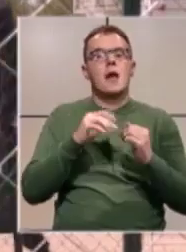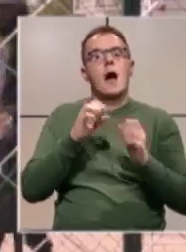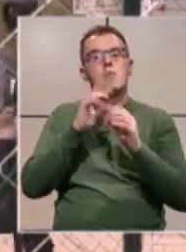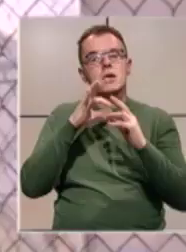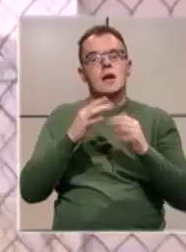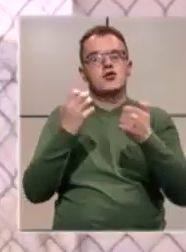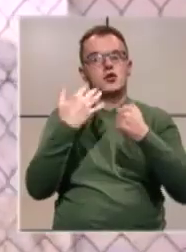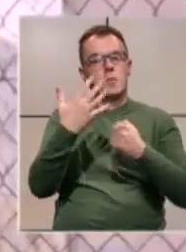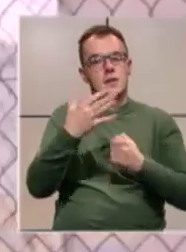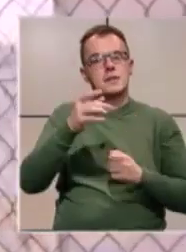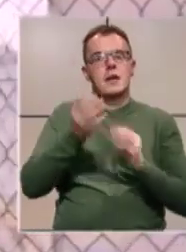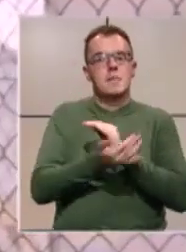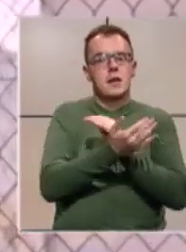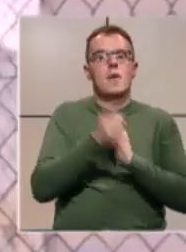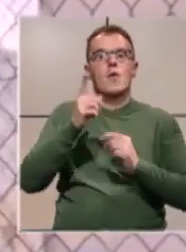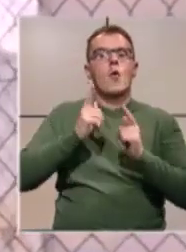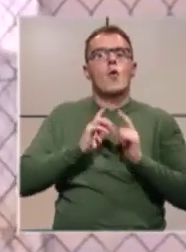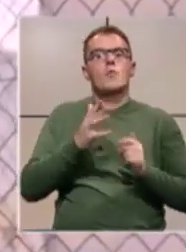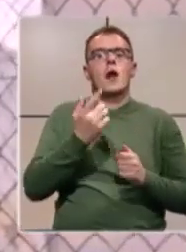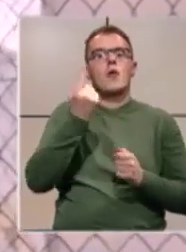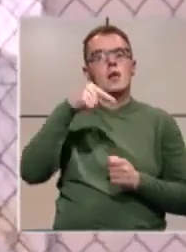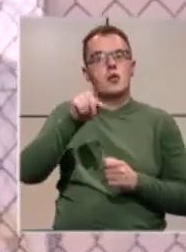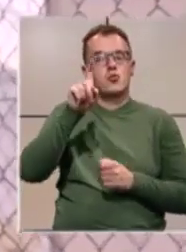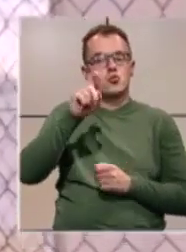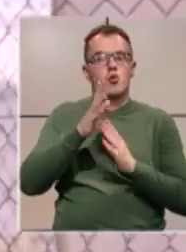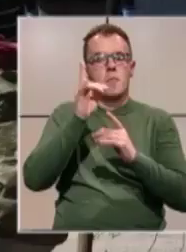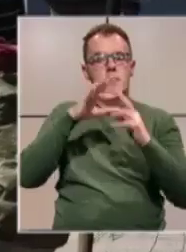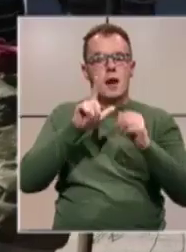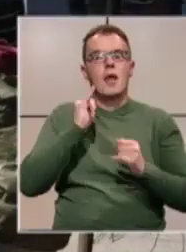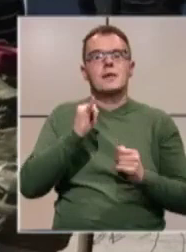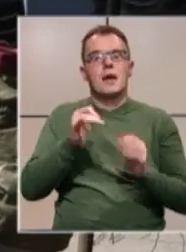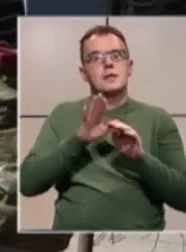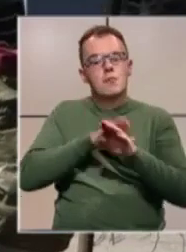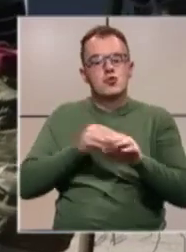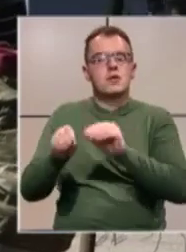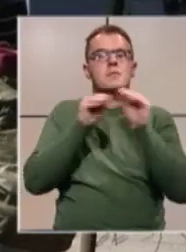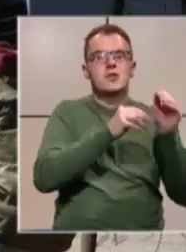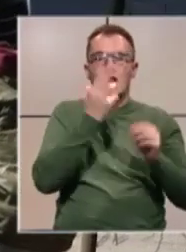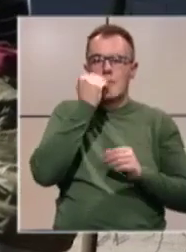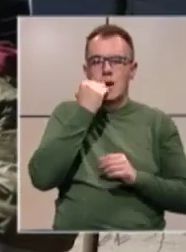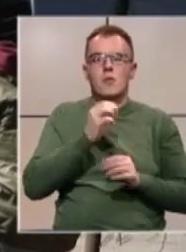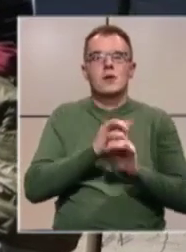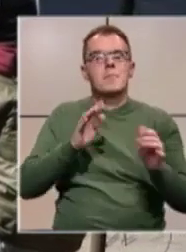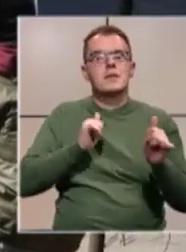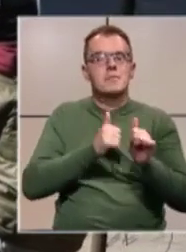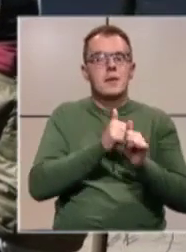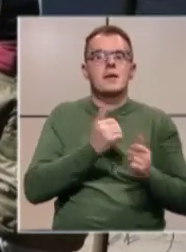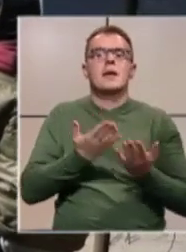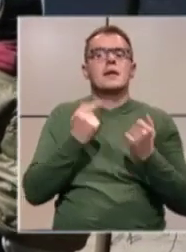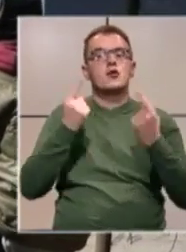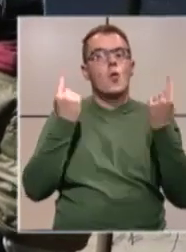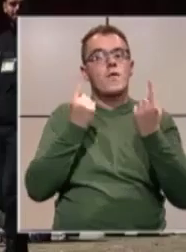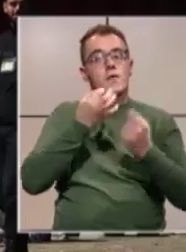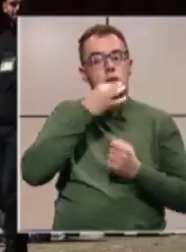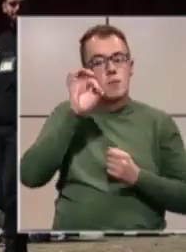migranata. U Miralu ih je 1100. Danas počinje izmještanje maloljetnika migranata bez pratnje u Boriće i Sedru gdje su uviti